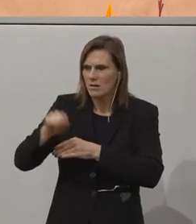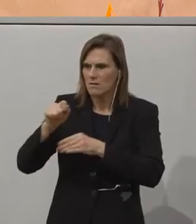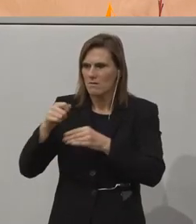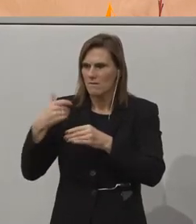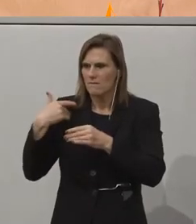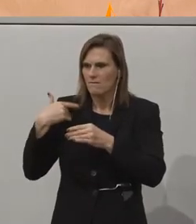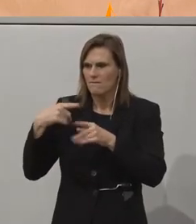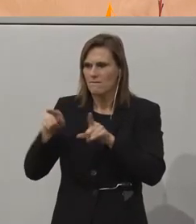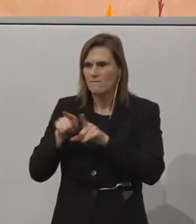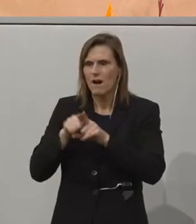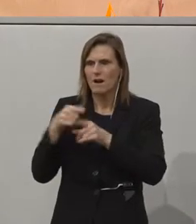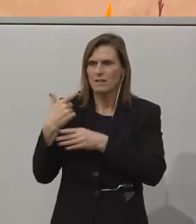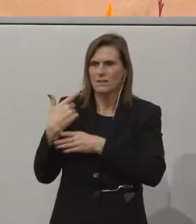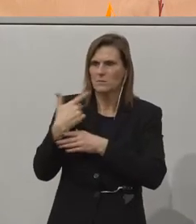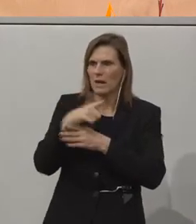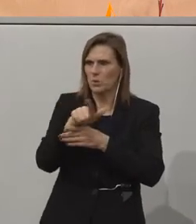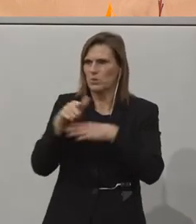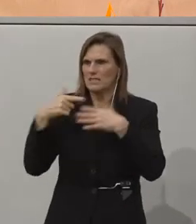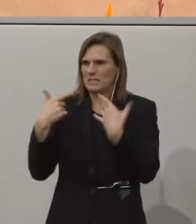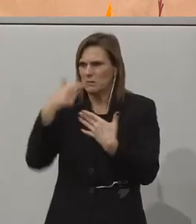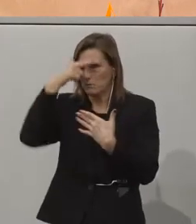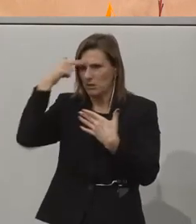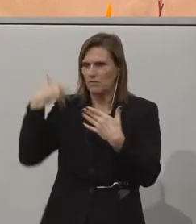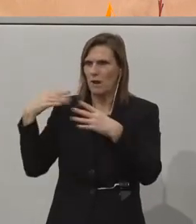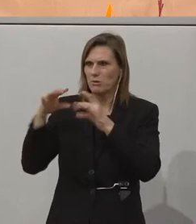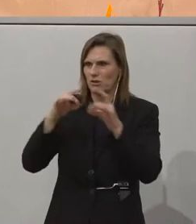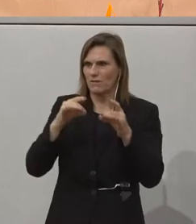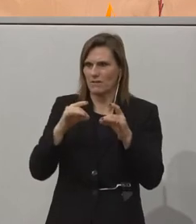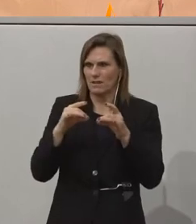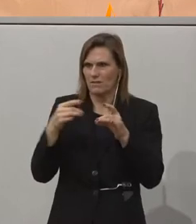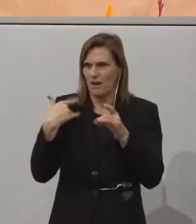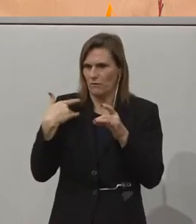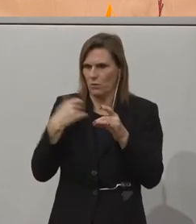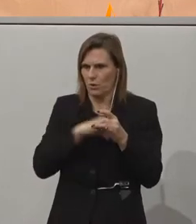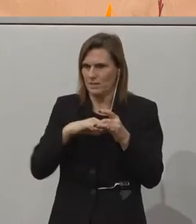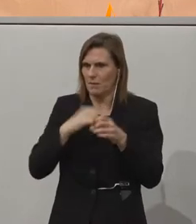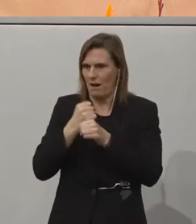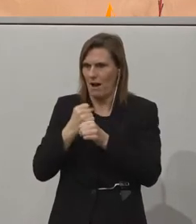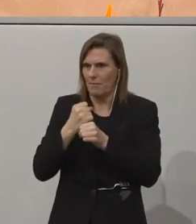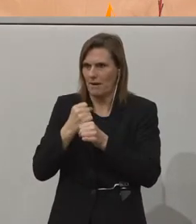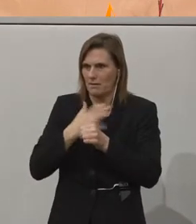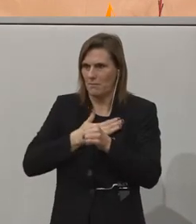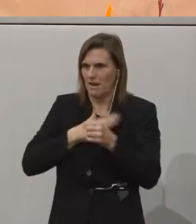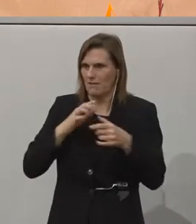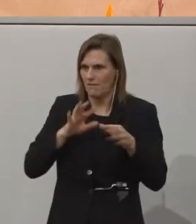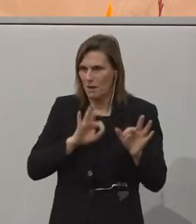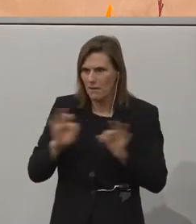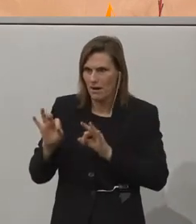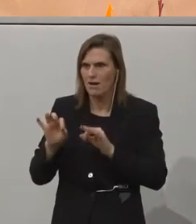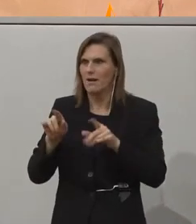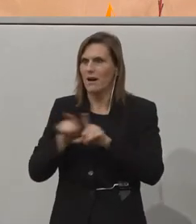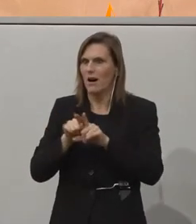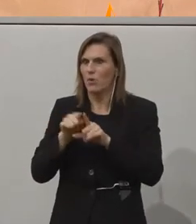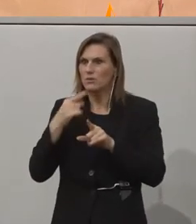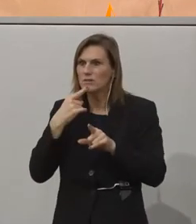beschäftigt, in allen neun Ländern, wo wir gewesen sind, wo wir 11.000 Mitarbeiter gehabt haben, und sagen den Leuten, worum es bei der Beschäftigung von Menschen